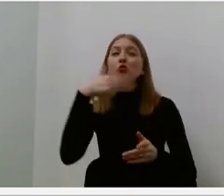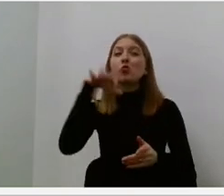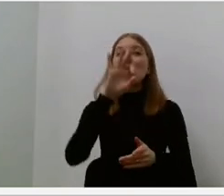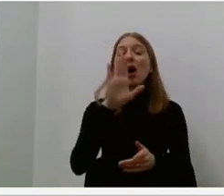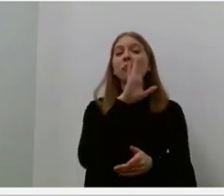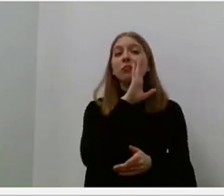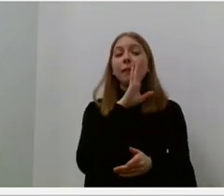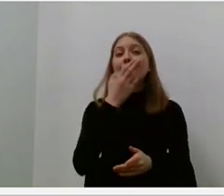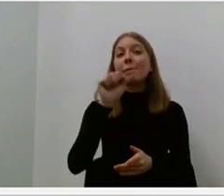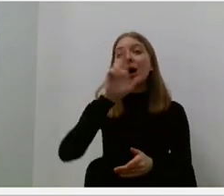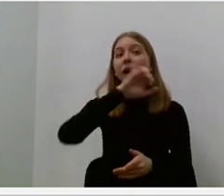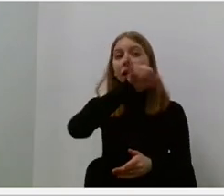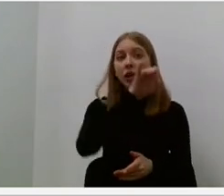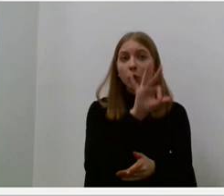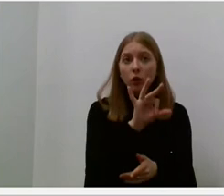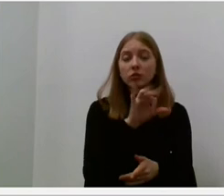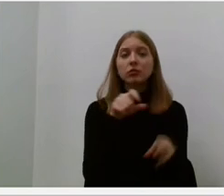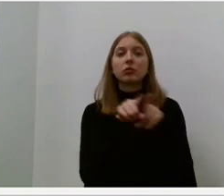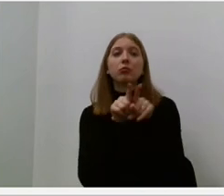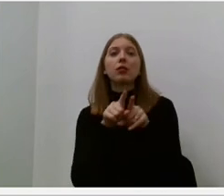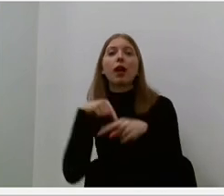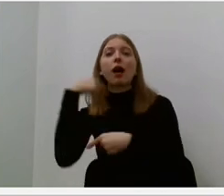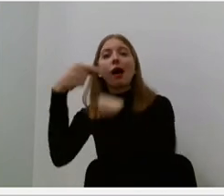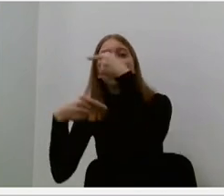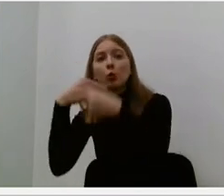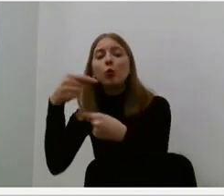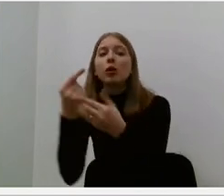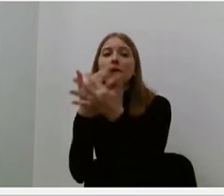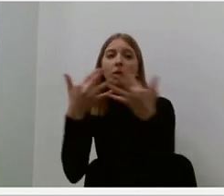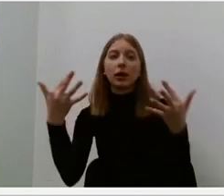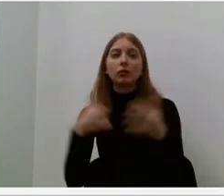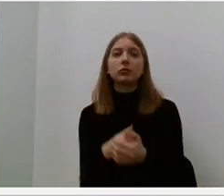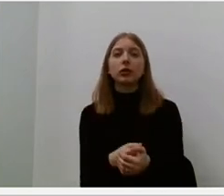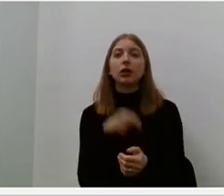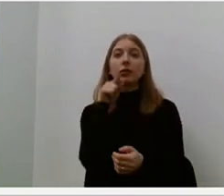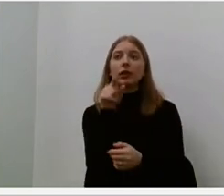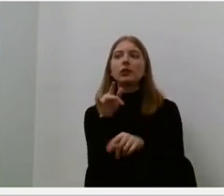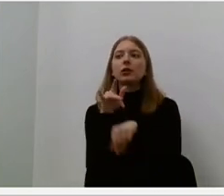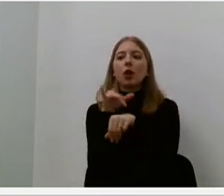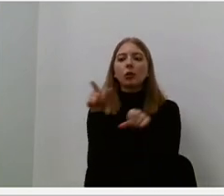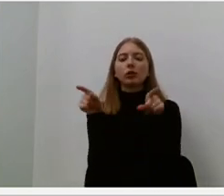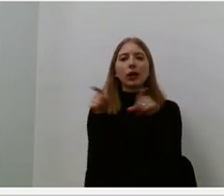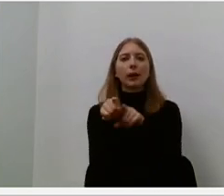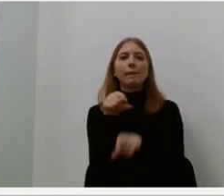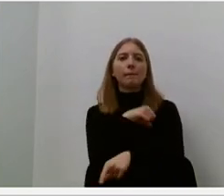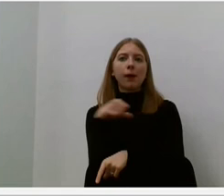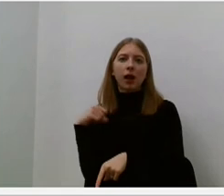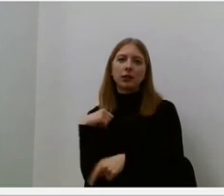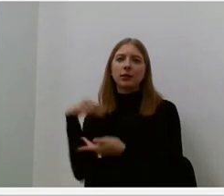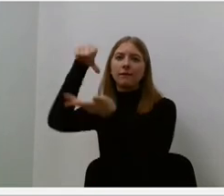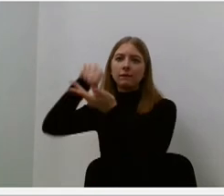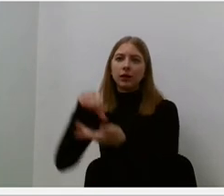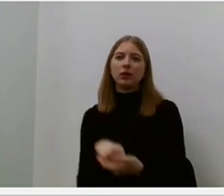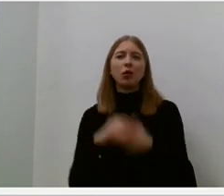tam, kad tuose laidotuvėse jos tarsi dalyvauti pačios, nors visi žinojo, kad dalyvauti